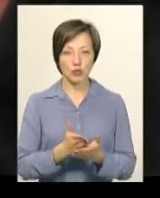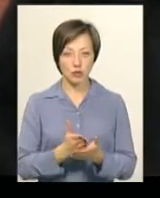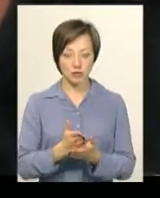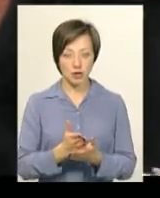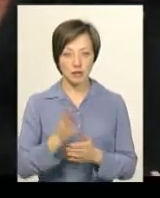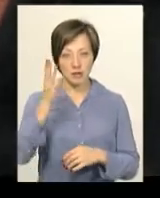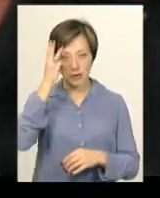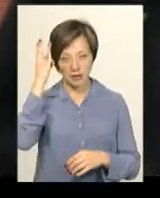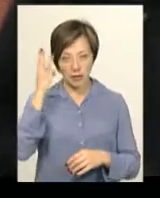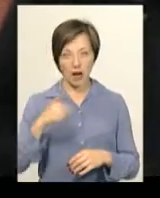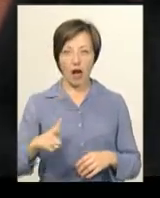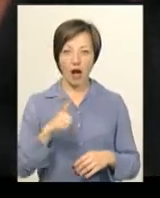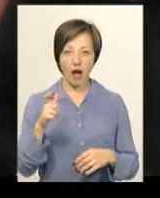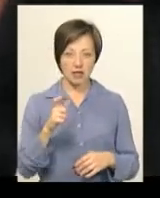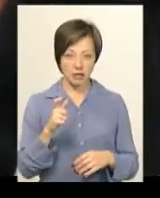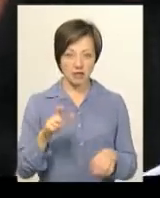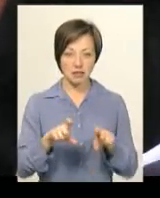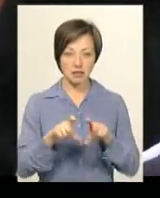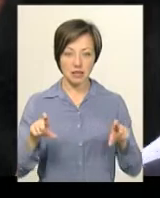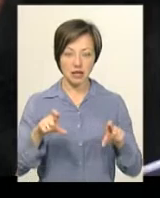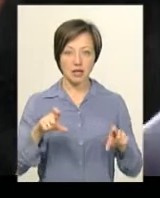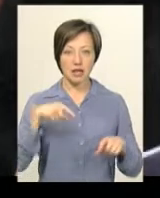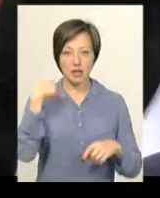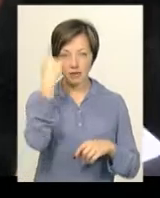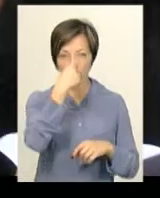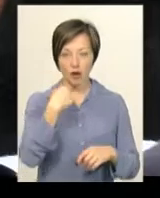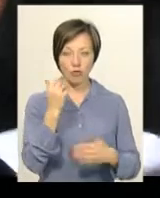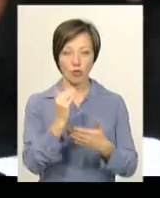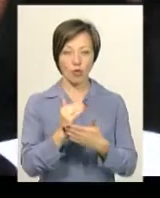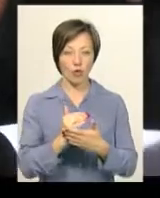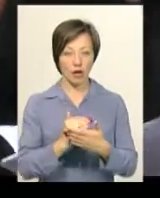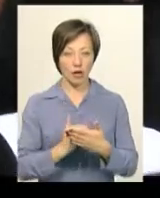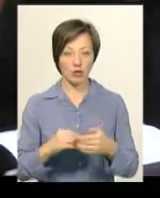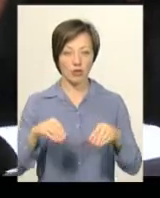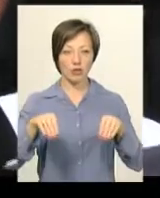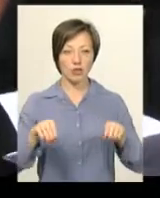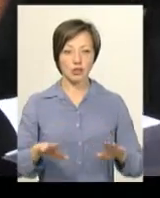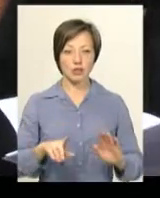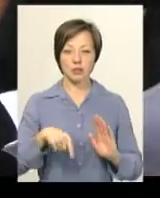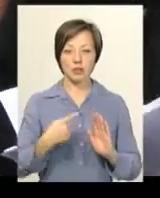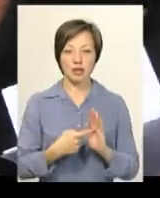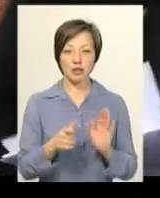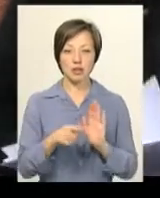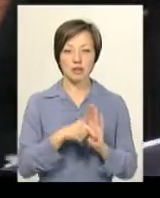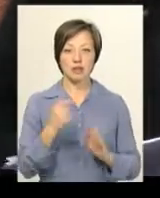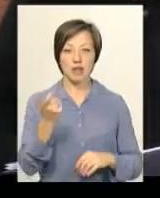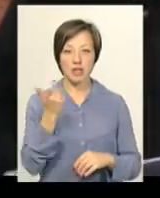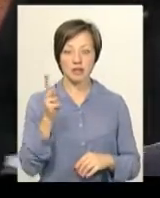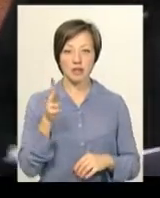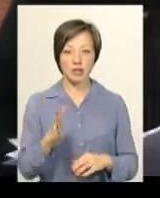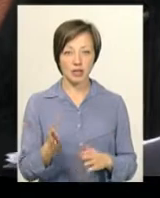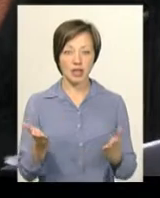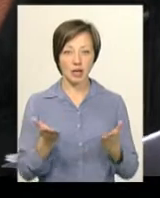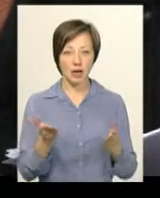міста, а також газзбут індивідуальному порядку вирішувати питання з власниками квартир, з